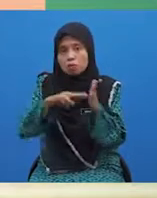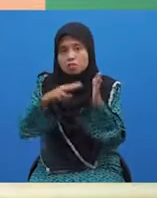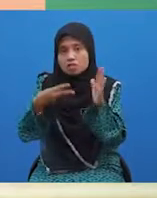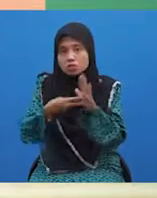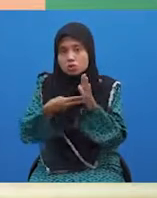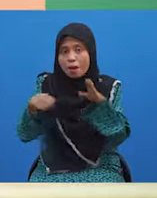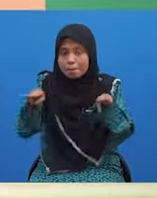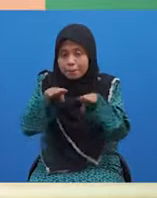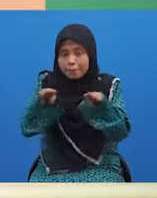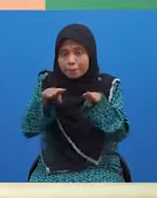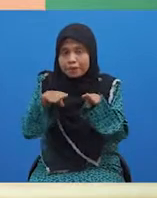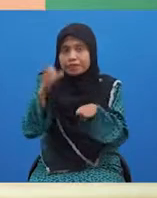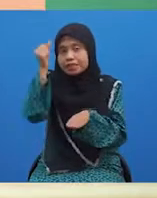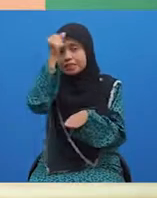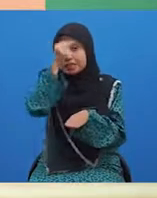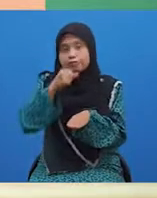bandingan sifat.